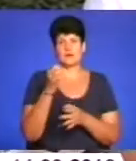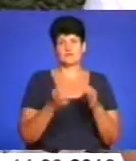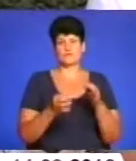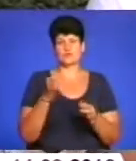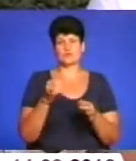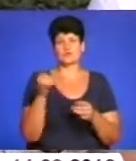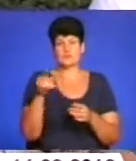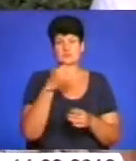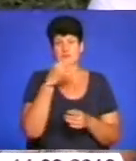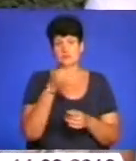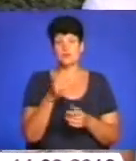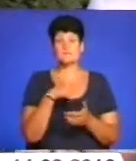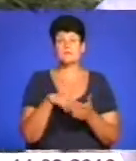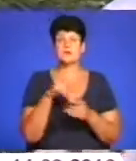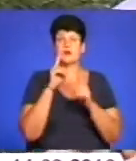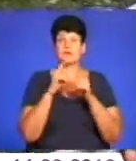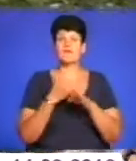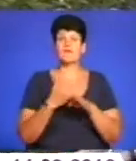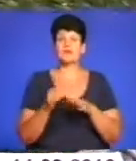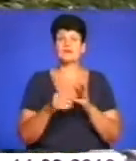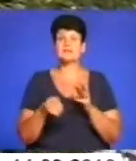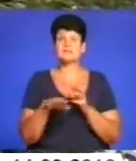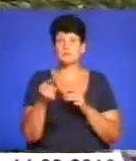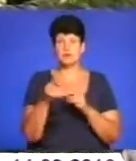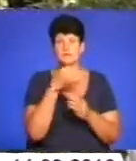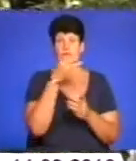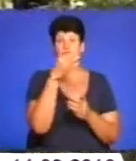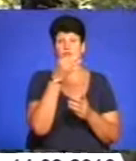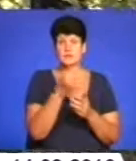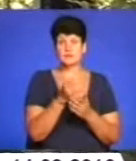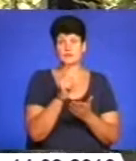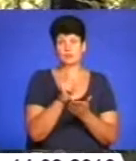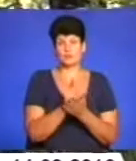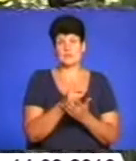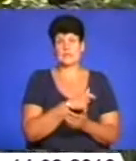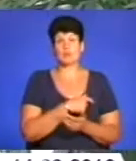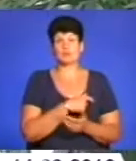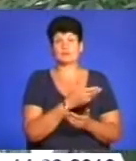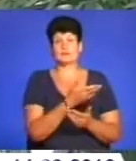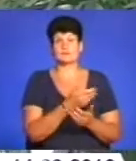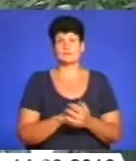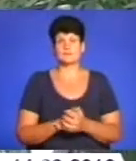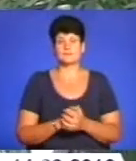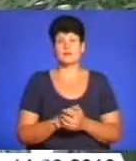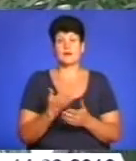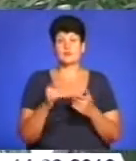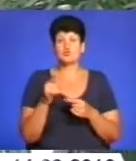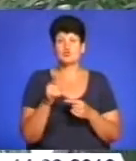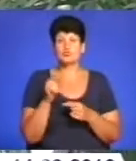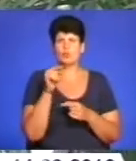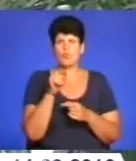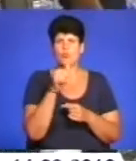Він заявив, що саме міська рада виділила землю, тому відповідальність повинні нести депутати. Однак чому лише його